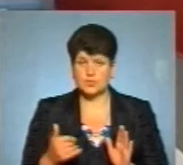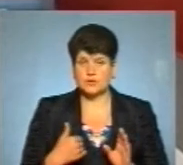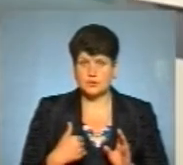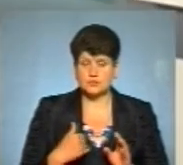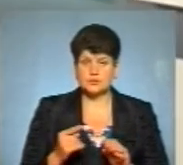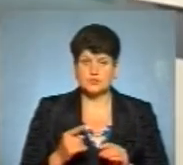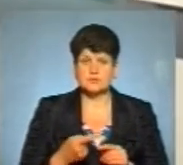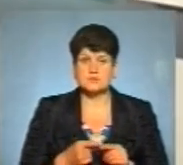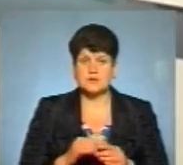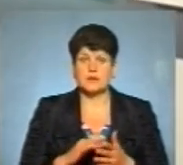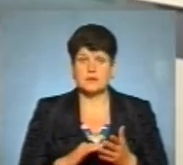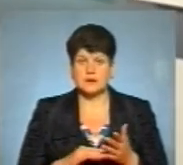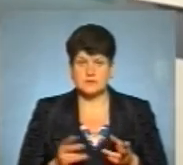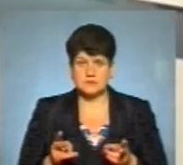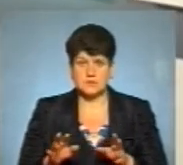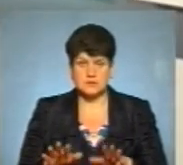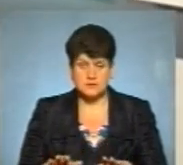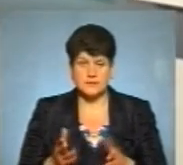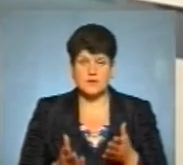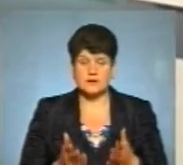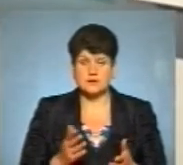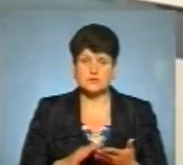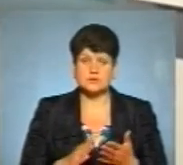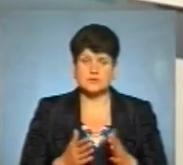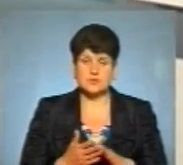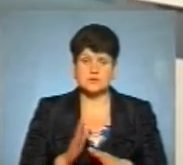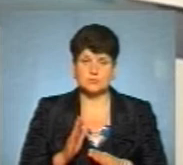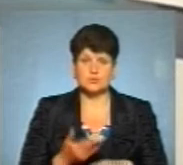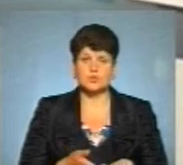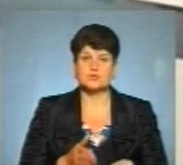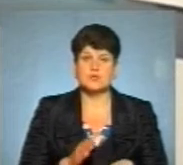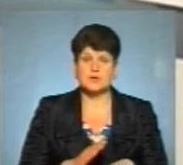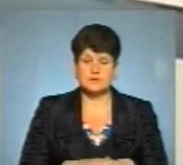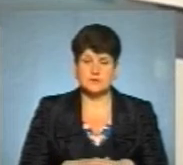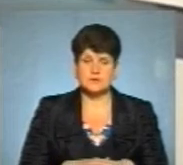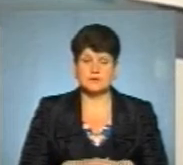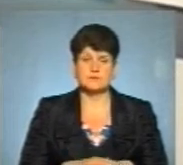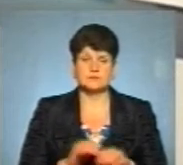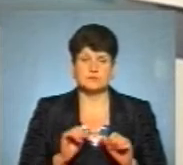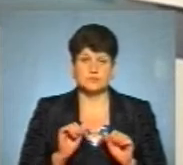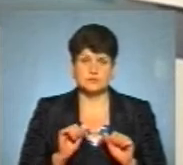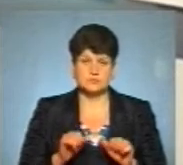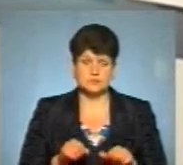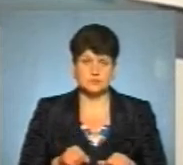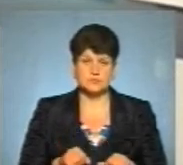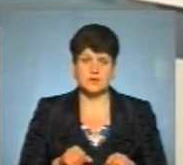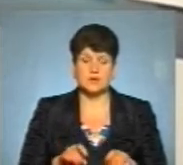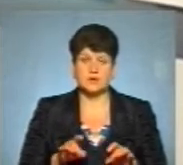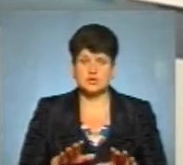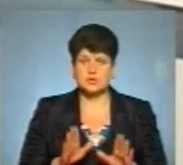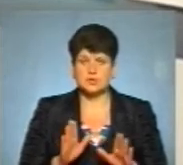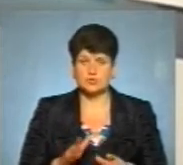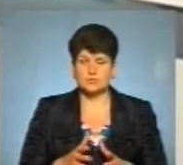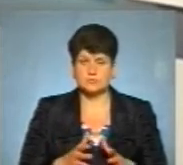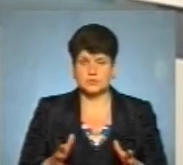це і так далі лишалося. Але, якщо ситуація буде оскладнюватися, не виключаю, що рішення будуть